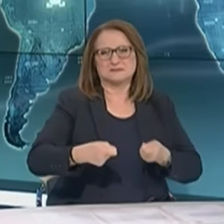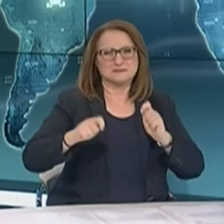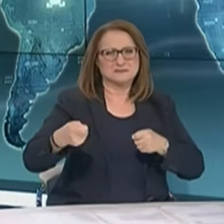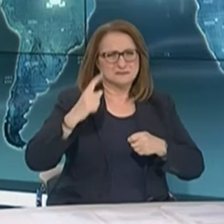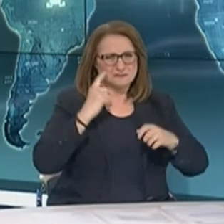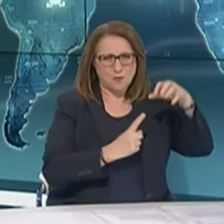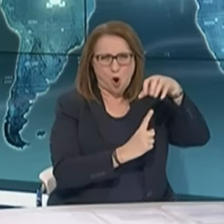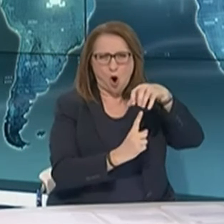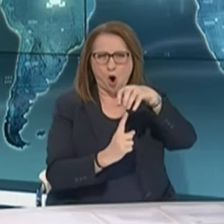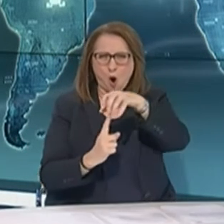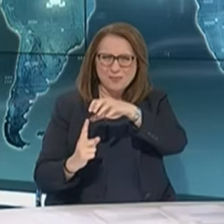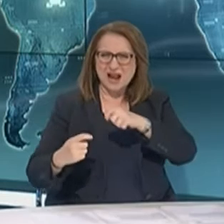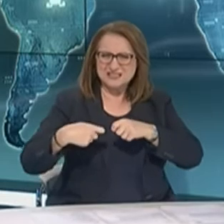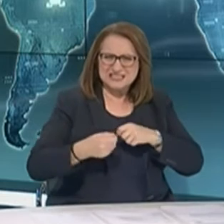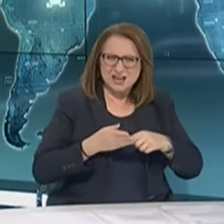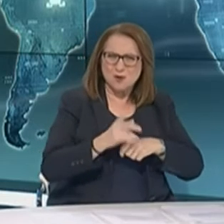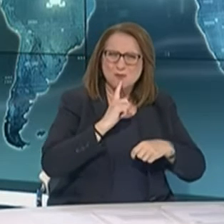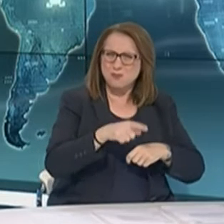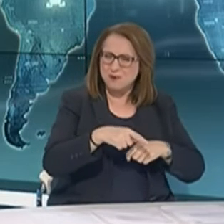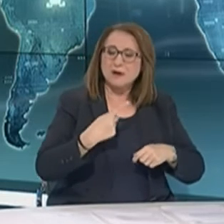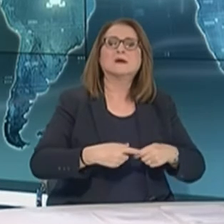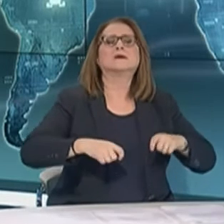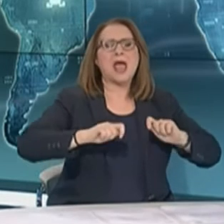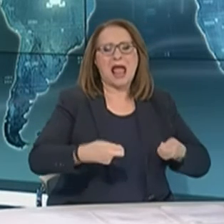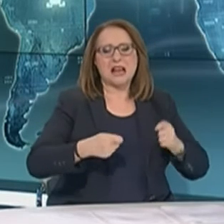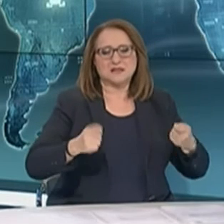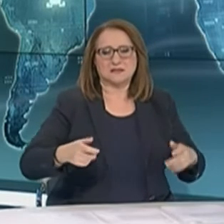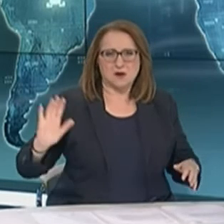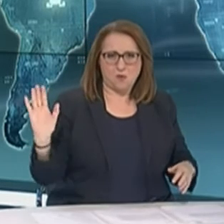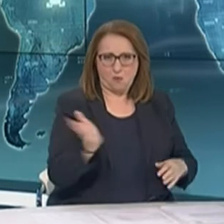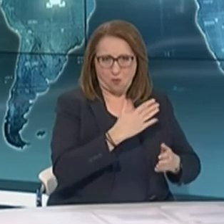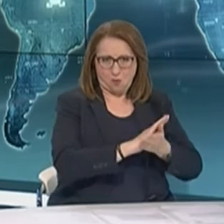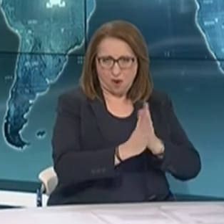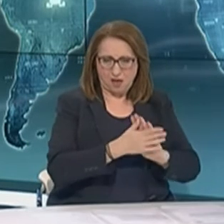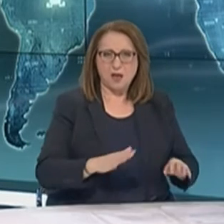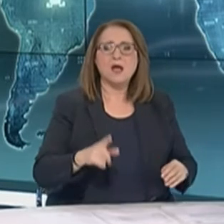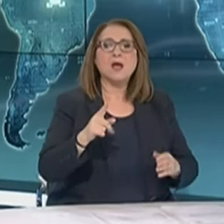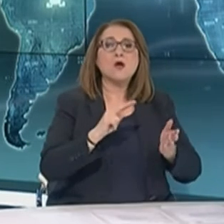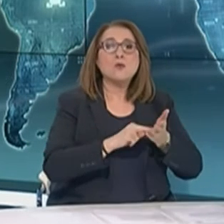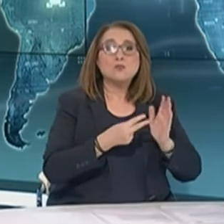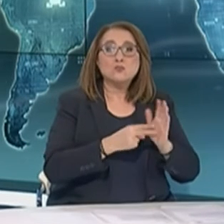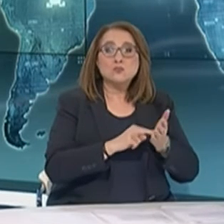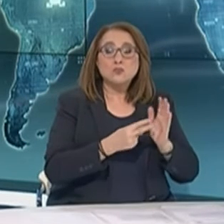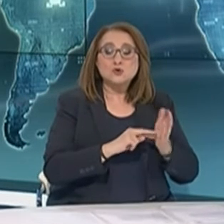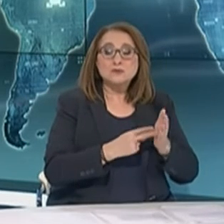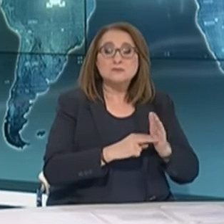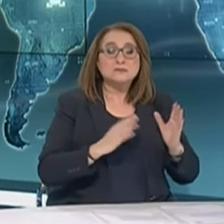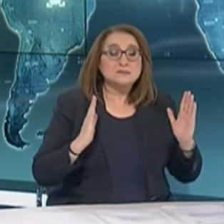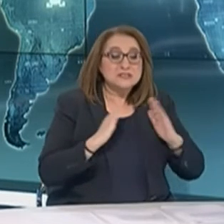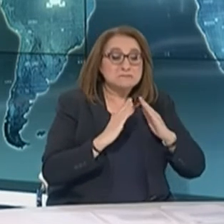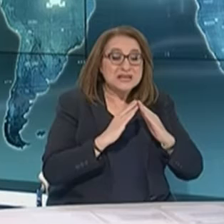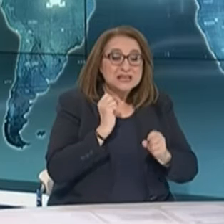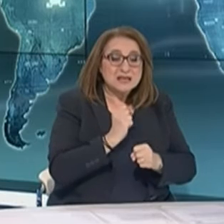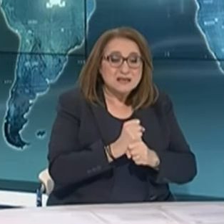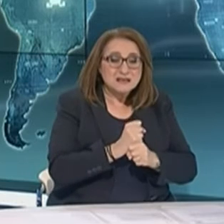Επιπλέον υπάρχει αυτή τη στιγμή ισχυρή σύσταση για επιτήρηση της υγείας και κατά το δυνατόν περιορισμό των επαφών